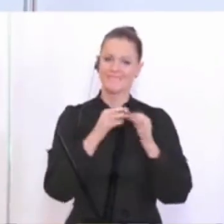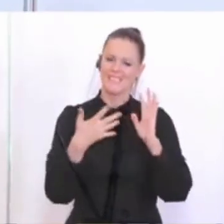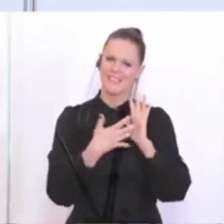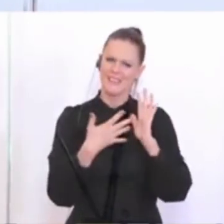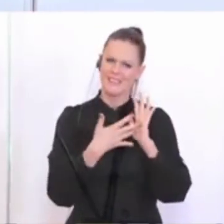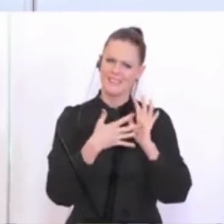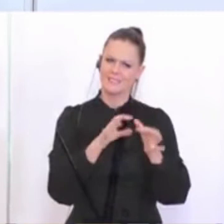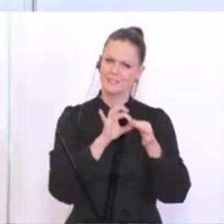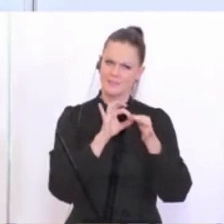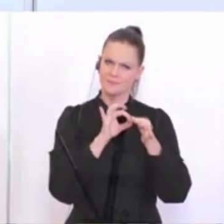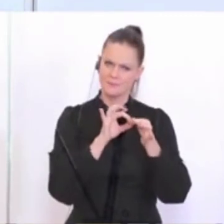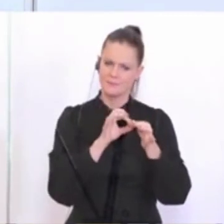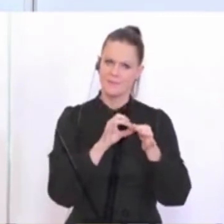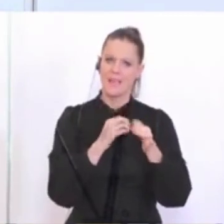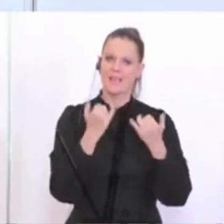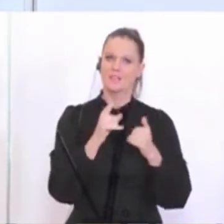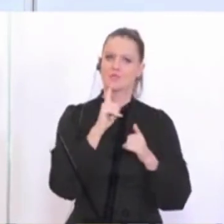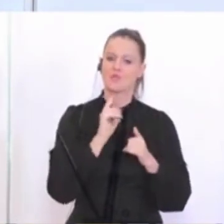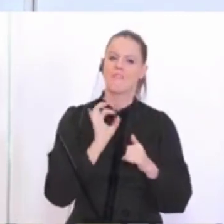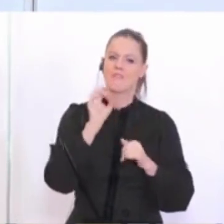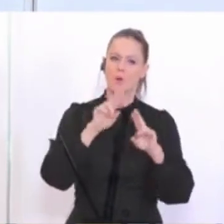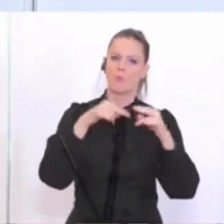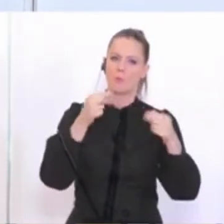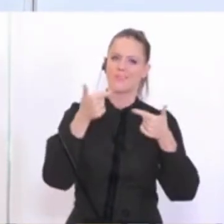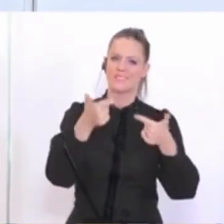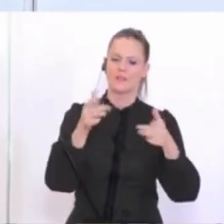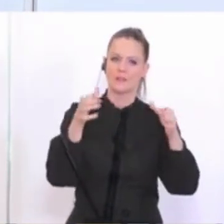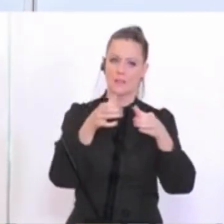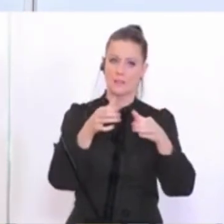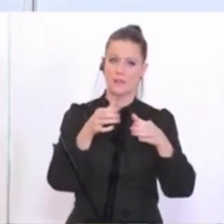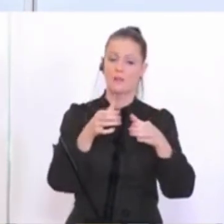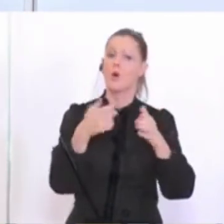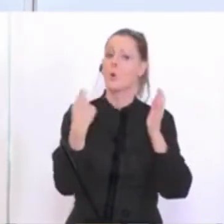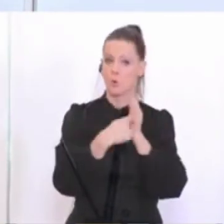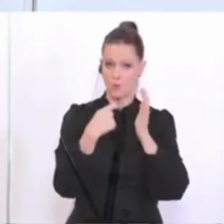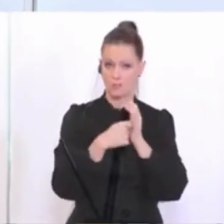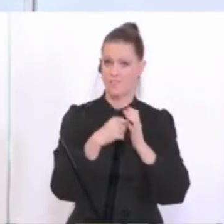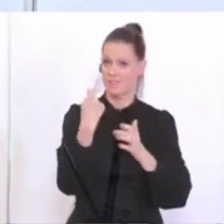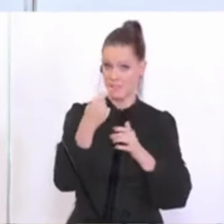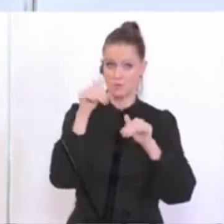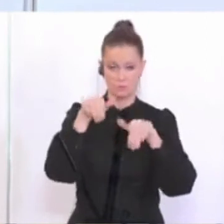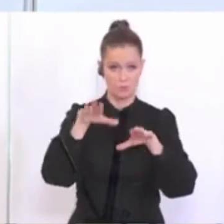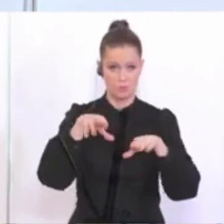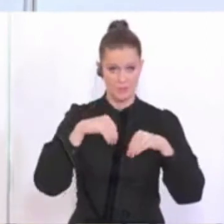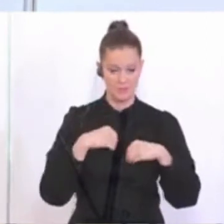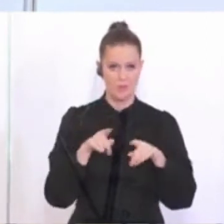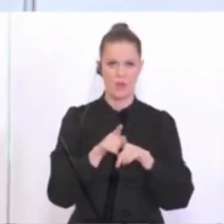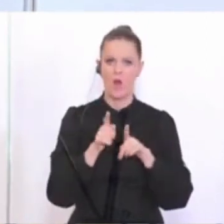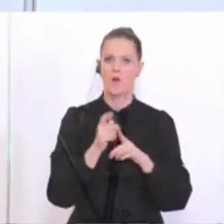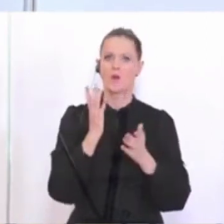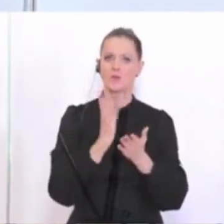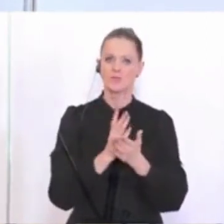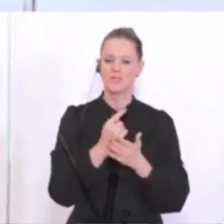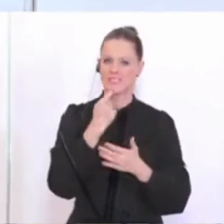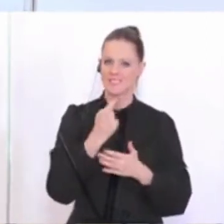Bezug haben, das gilt ja jetzt nur einmal für die Bundesliga. Ja, also die müssen nicht nur die Kosten selber tragen, sondern sie müssen es, wie eingangs erwähnt, auch